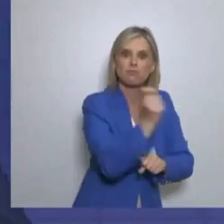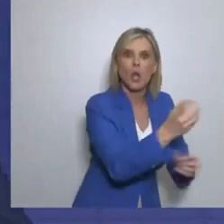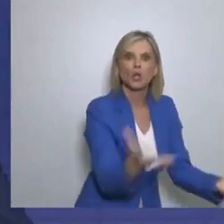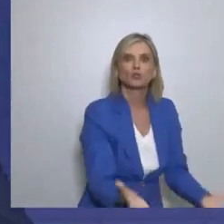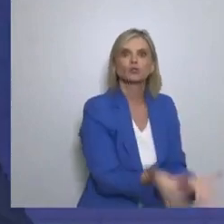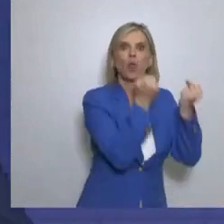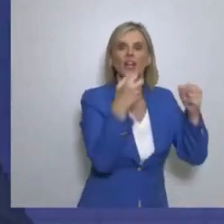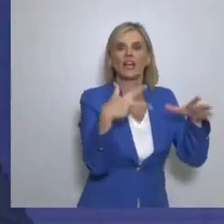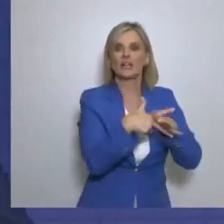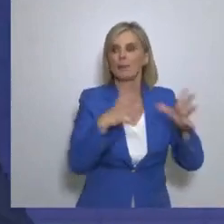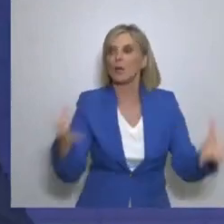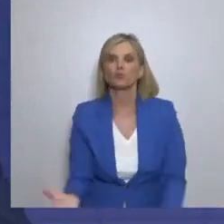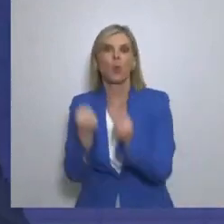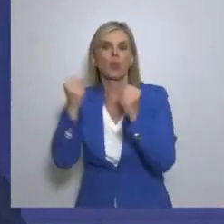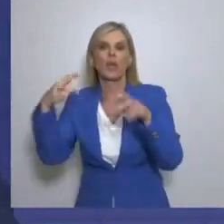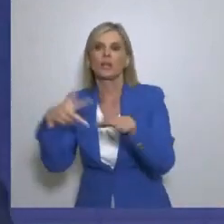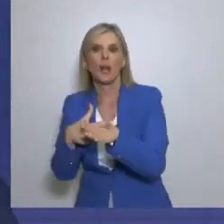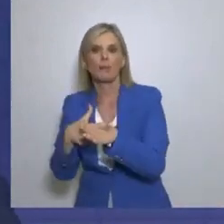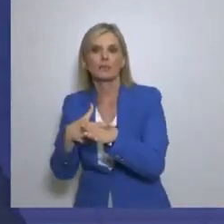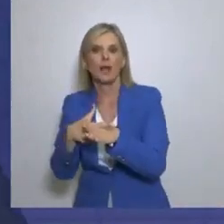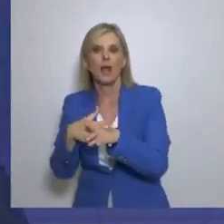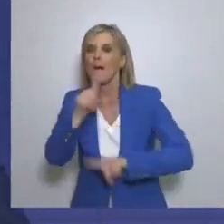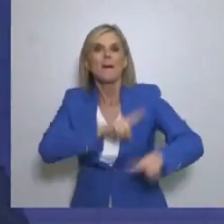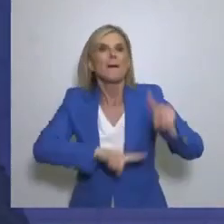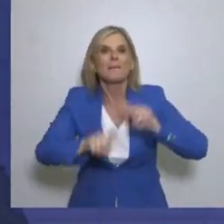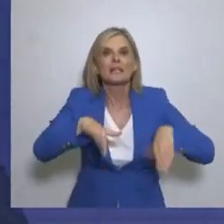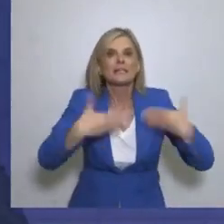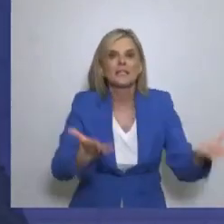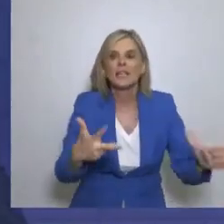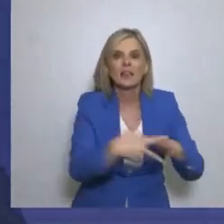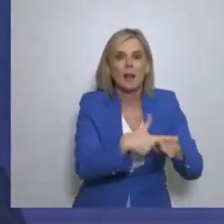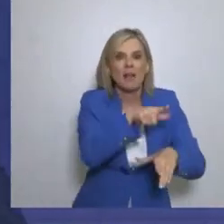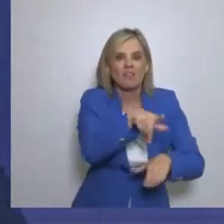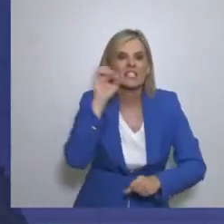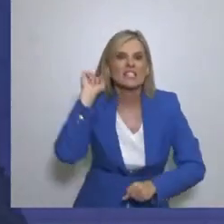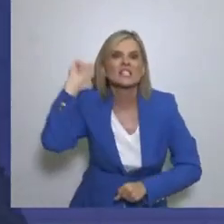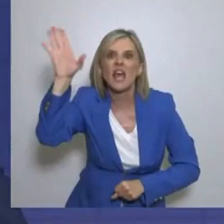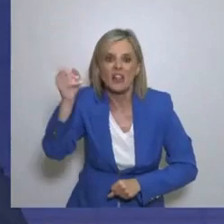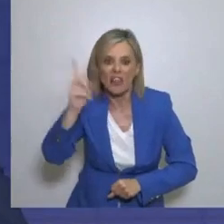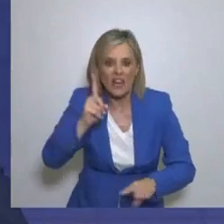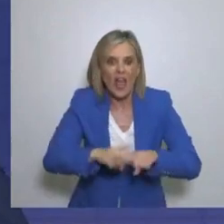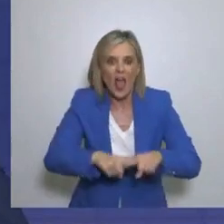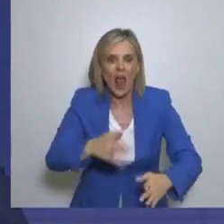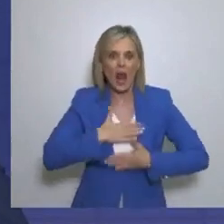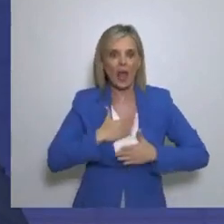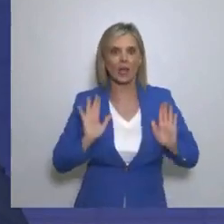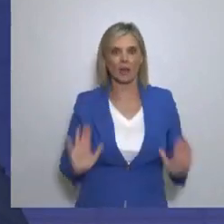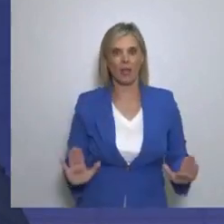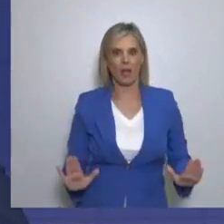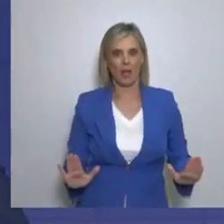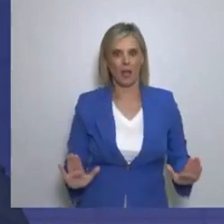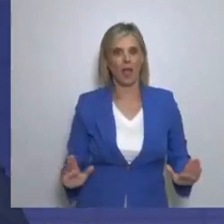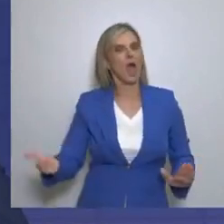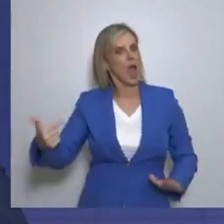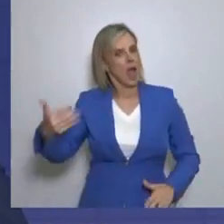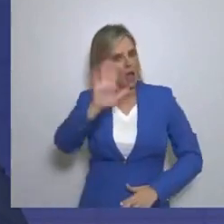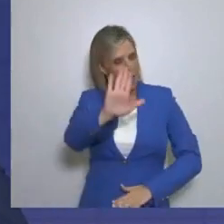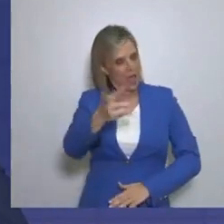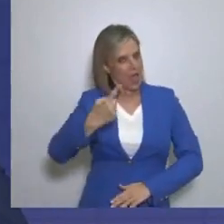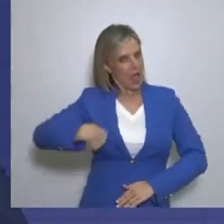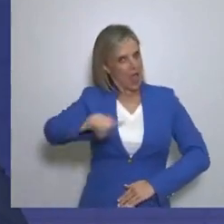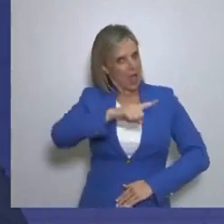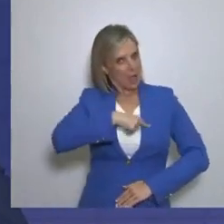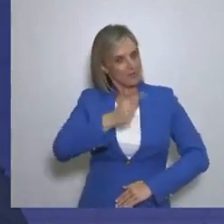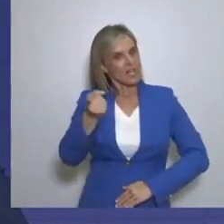εξηγίανση των τραπεζικών ιδρυμάτων Θα συμβεί με διακυβέρνηση της Ελληνοσυνέλευσης Και εκεί θα μπούμε να δούμε πραγματικά τι